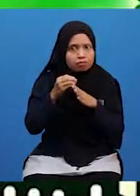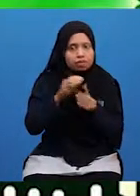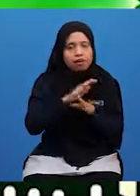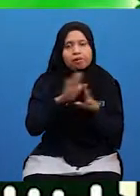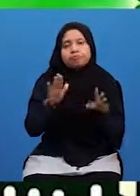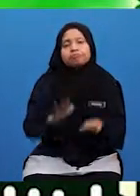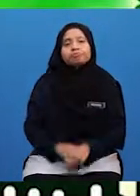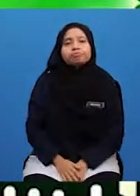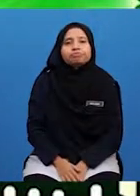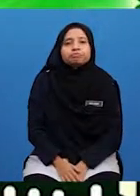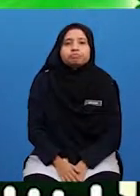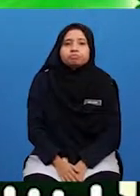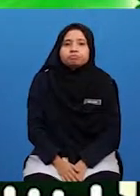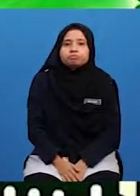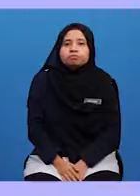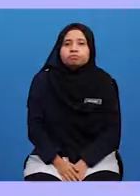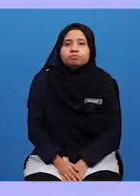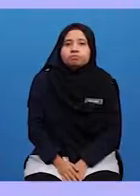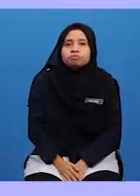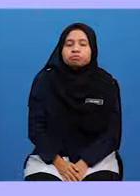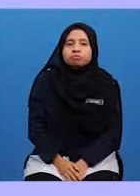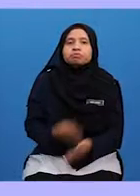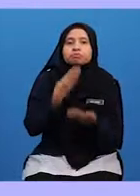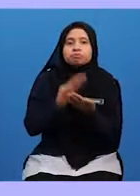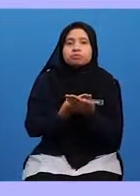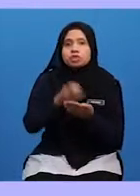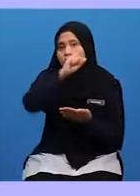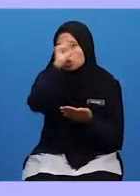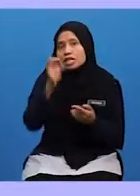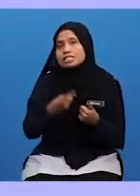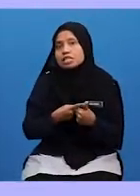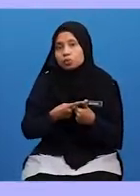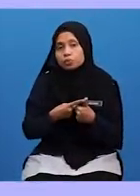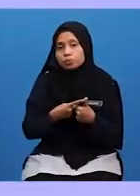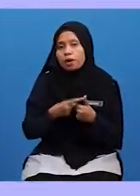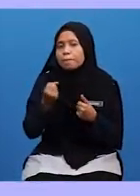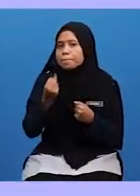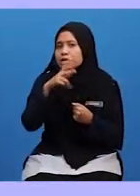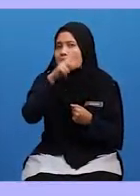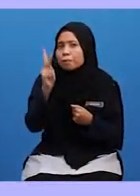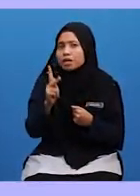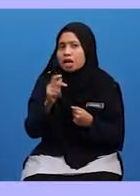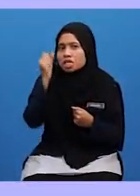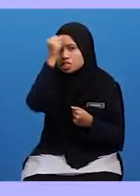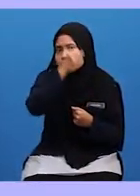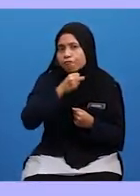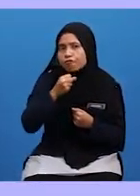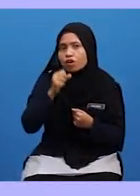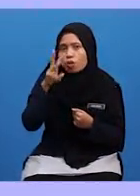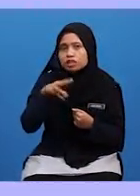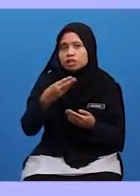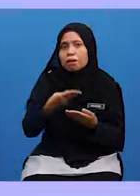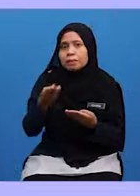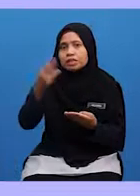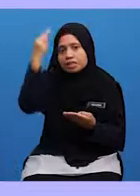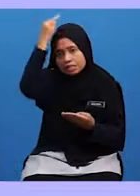Pembelajaran Kita Pada Hari Ini Baiklah Soalan Pertama Berapakah Sifat Wajib